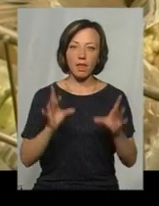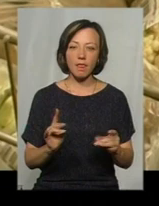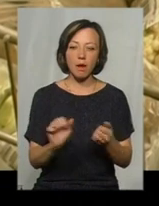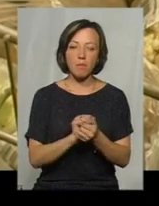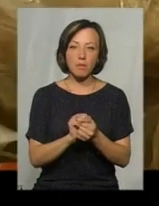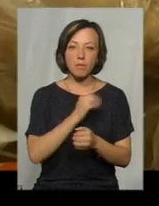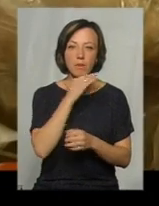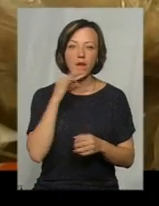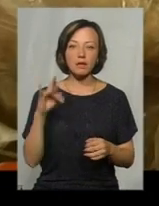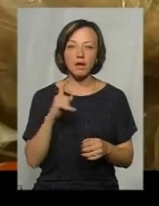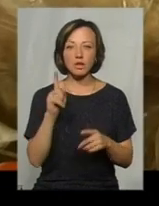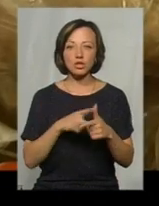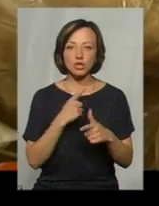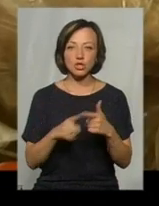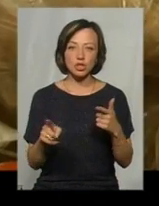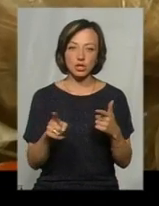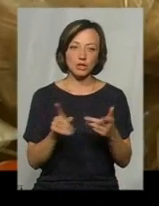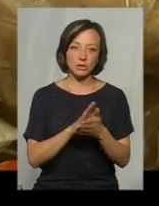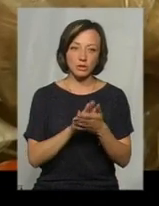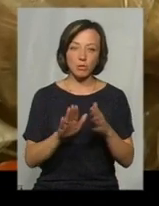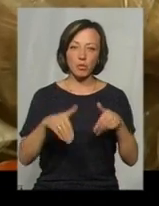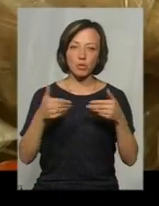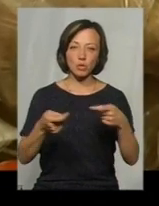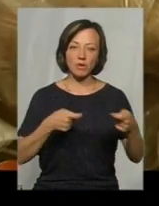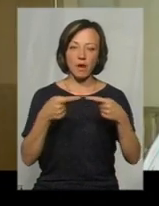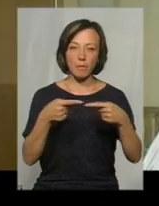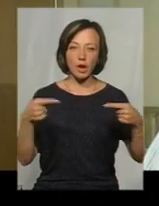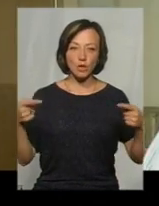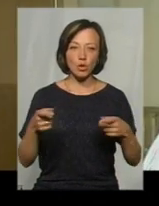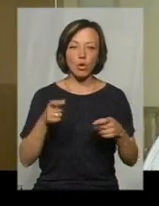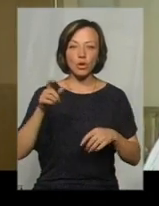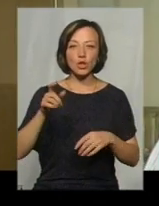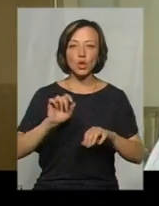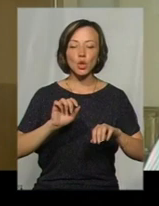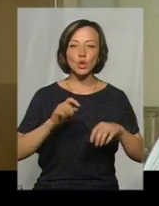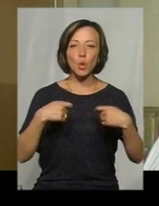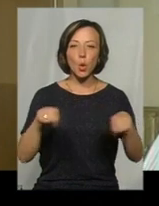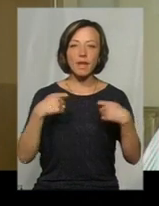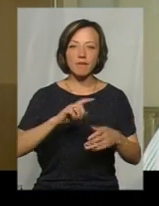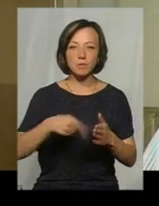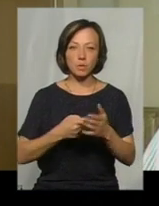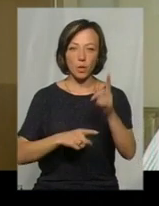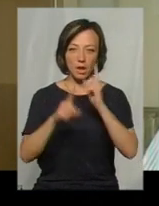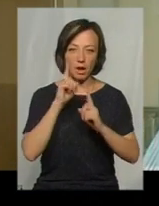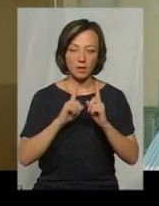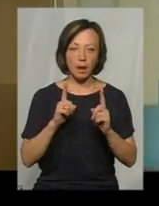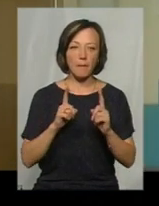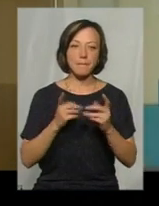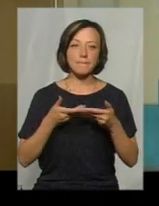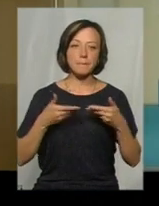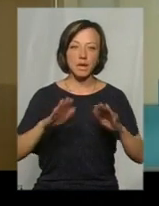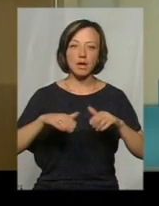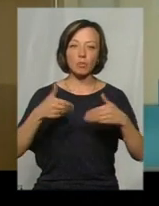паперові, багаторазові чи біологічно-полімерні запропонують торговельним мережам управління торгівлі Хмельницької міської ради. Ми рекомендуємо